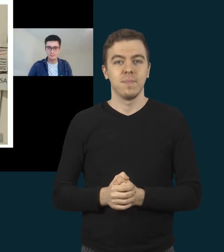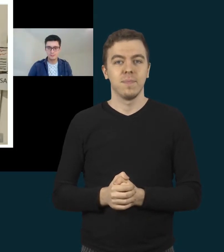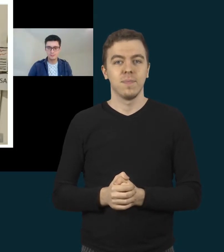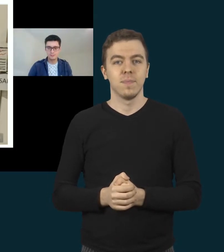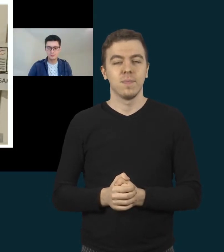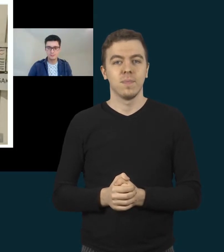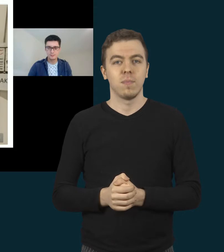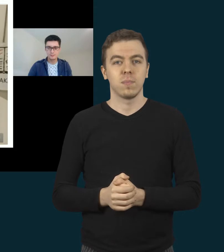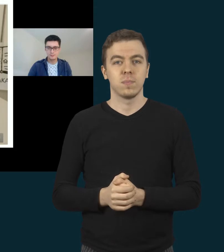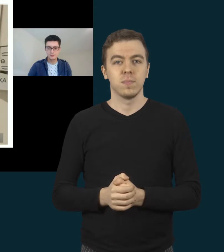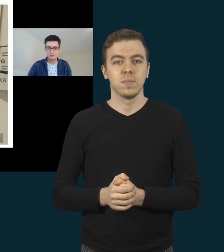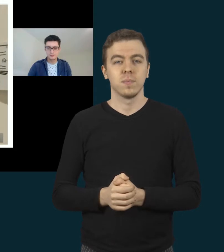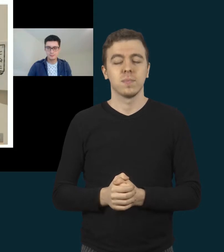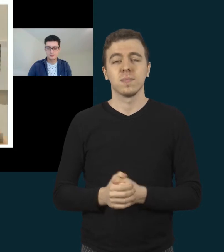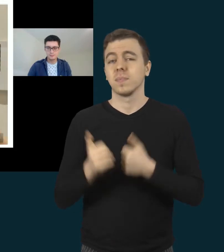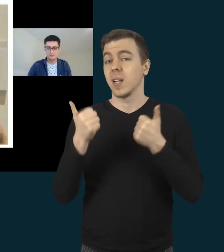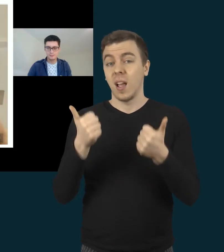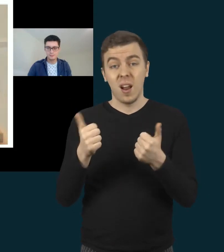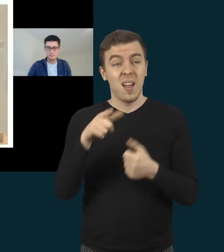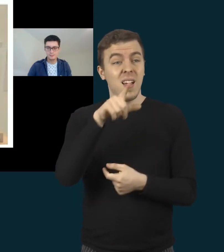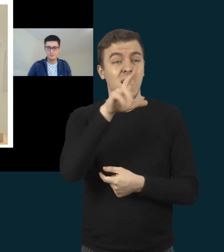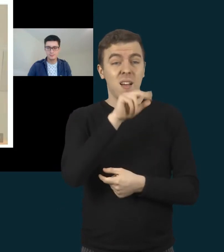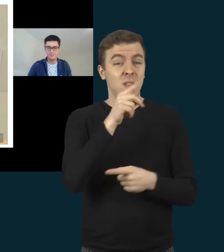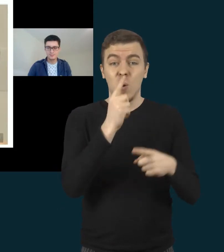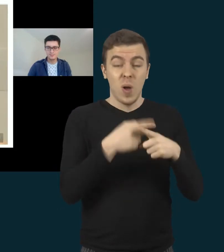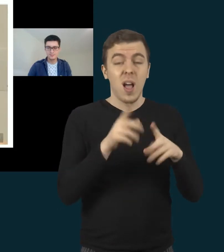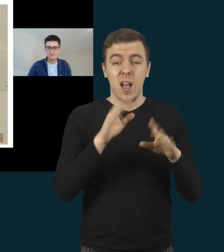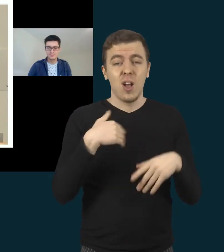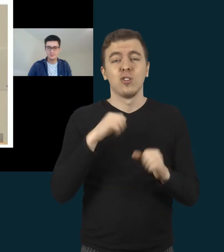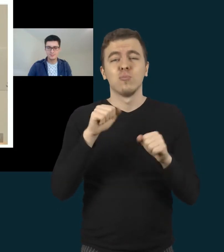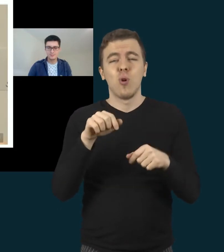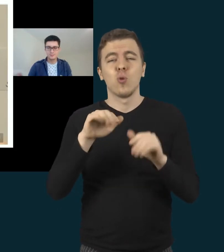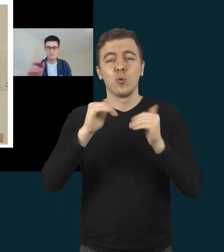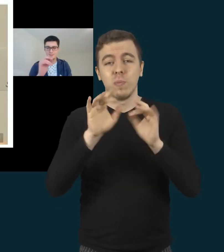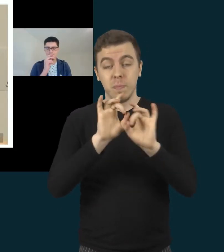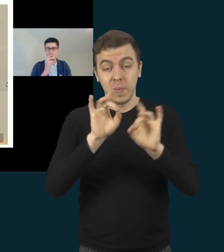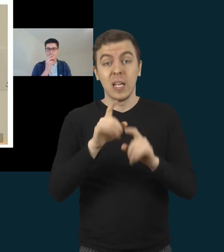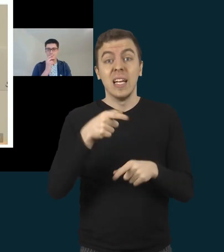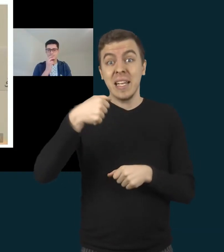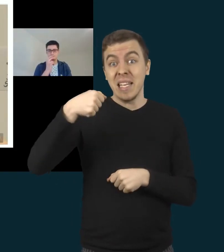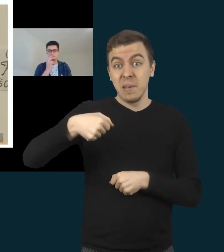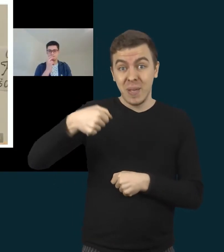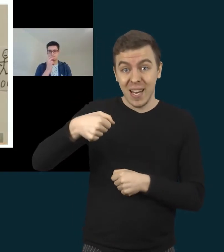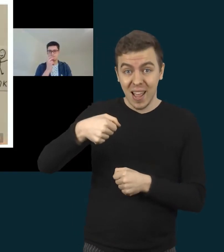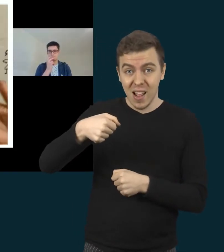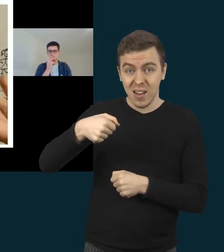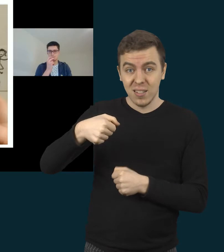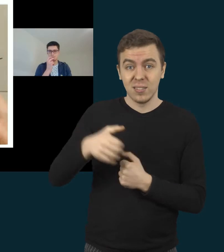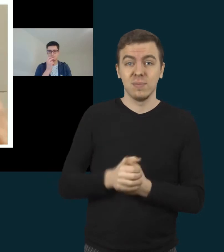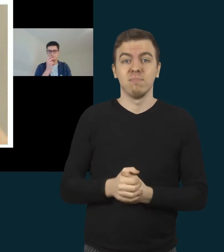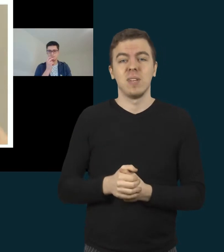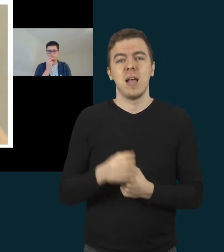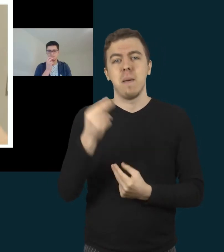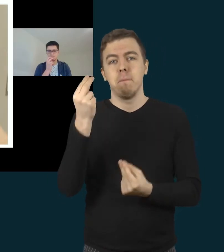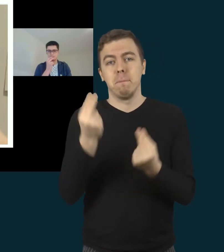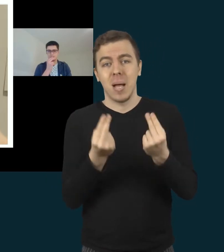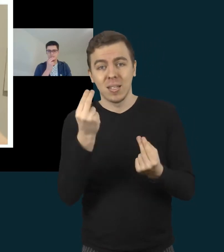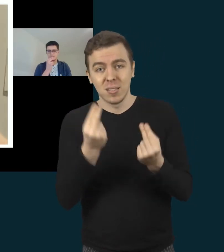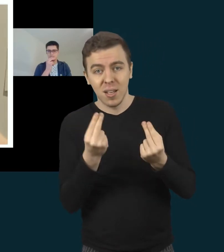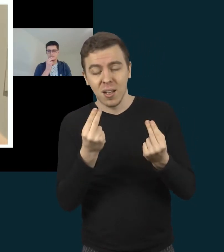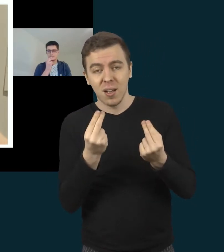Tai jeigu nekalba, aš galiu įgarsinti kibirėlės, pasaką,